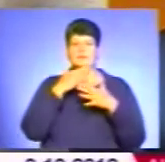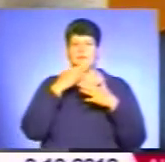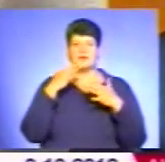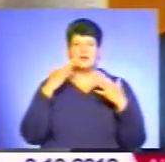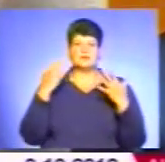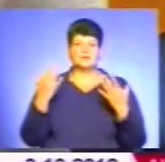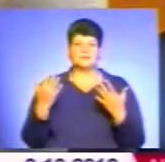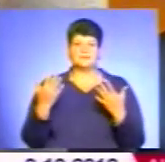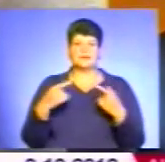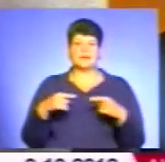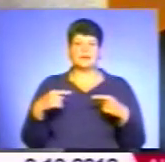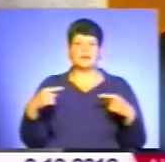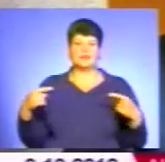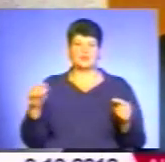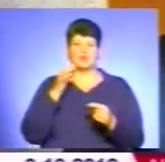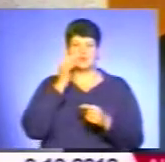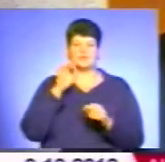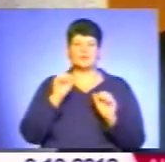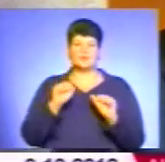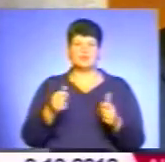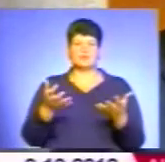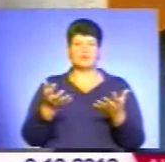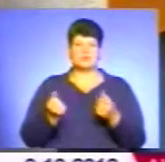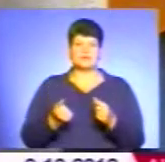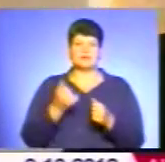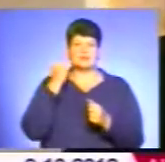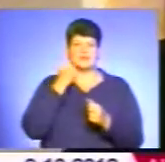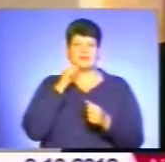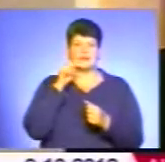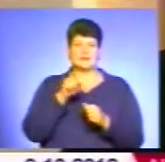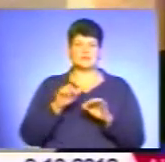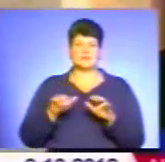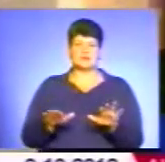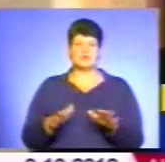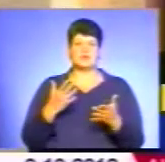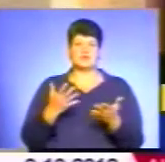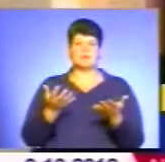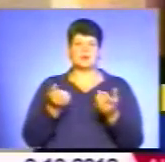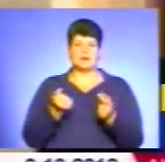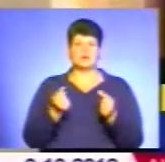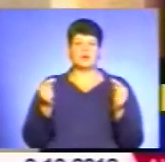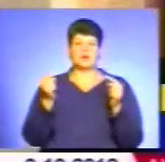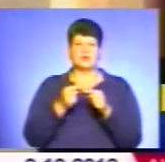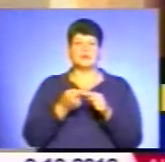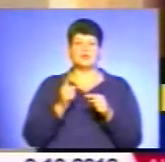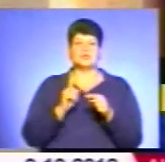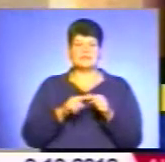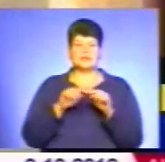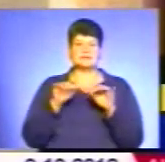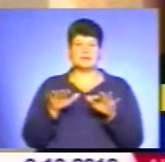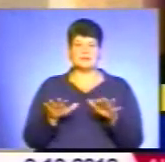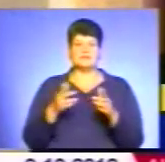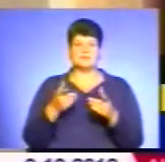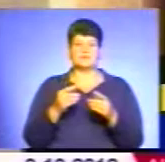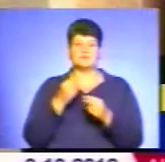багато іншого досвіду можна поличити завдяки таким заходам. Якщо брати конкретно цей захід, він безумовно підвищує, перш за